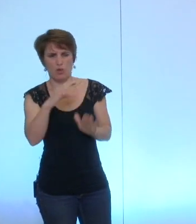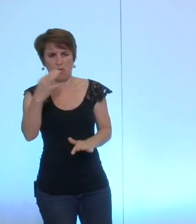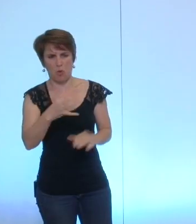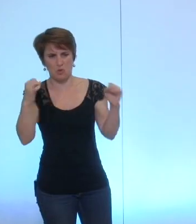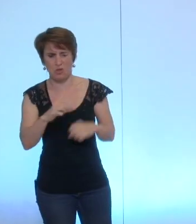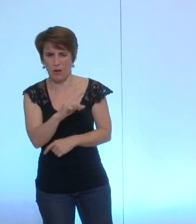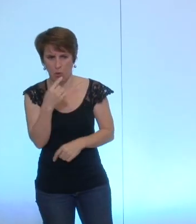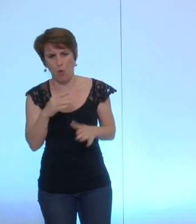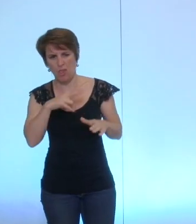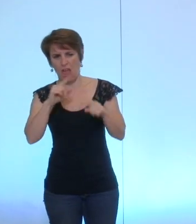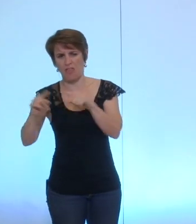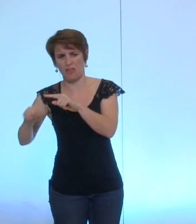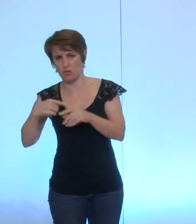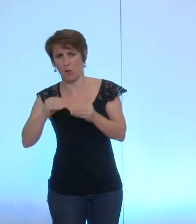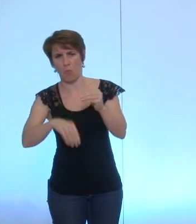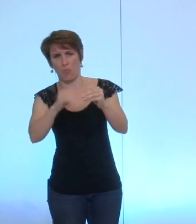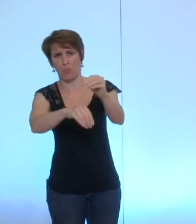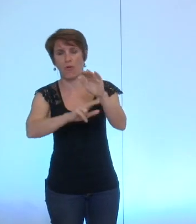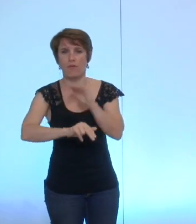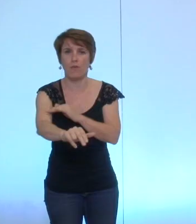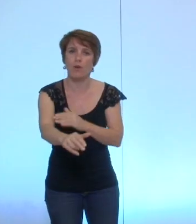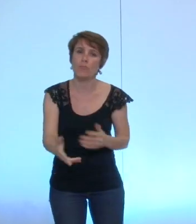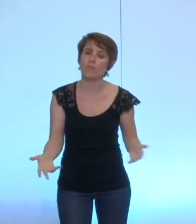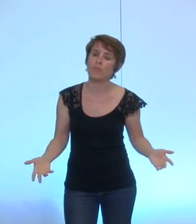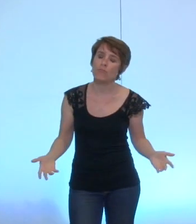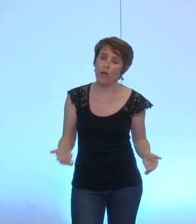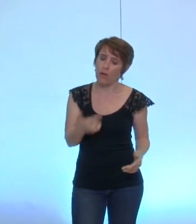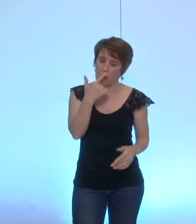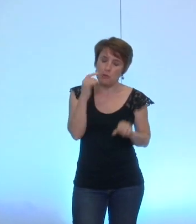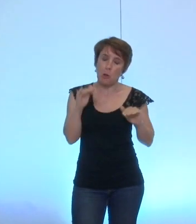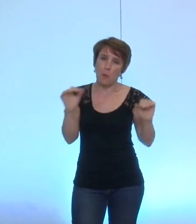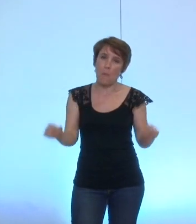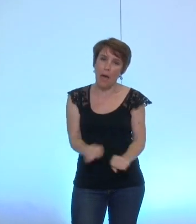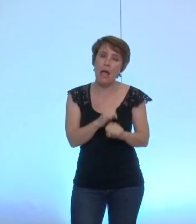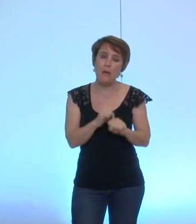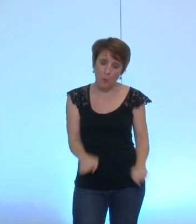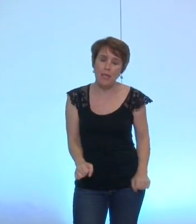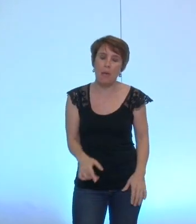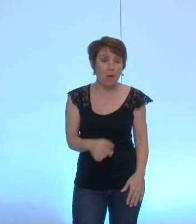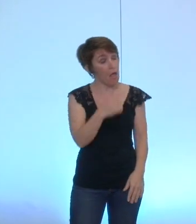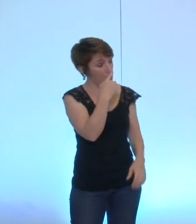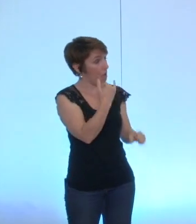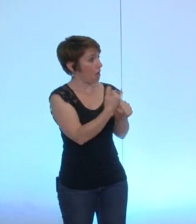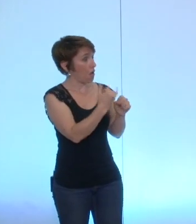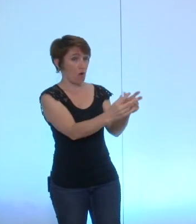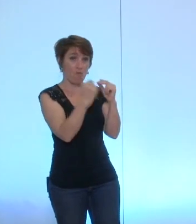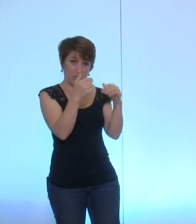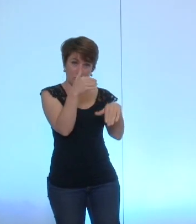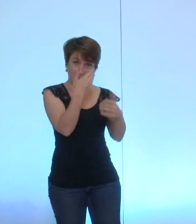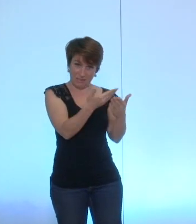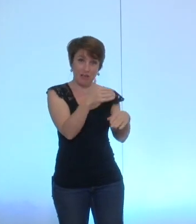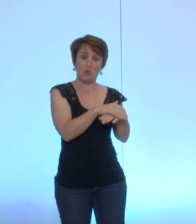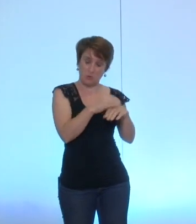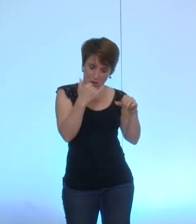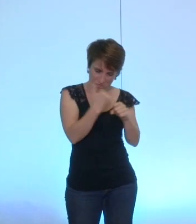je pense simplement que c'est un exercice de style assez incroyable et c'est bien que vous ayez pu l'expliquer ce soir oui c parce que ça fait avancer